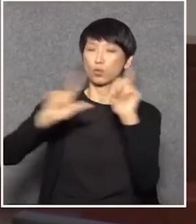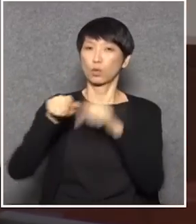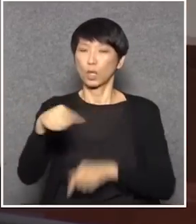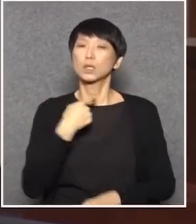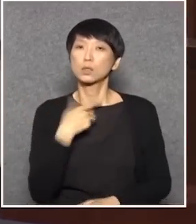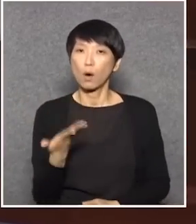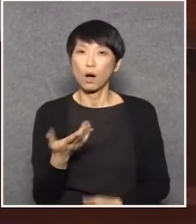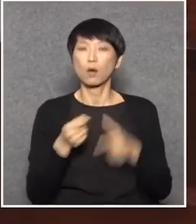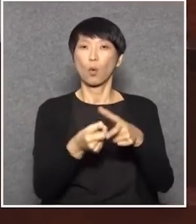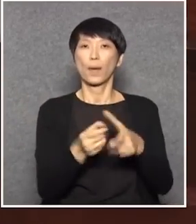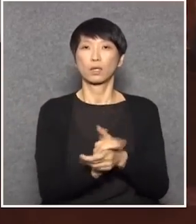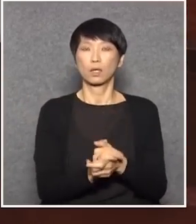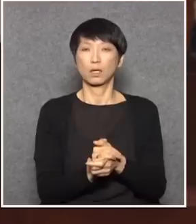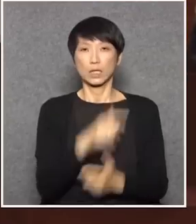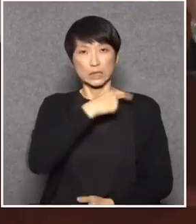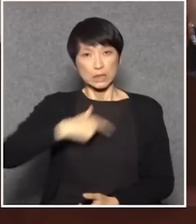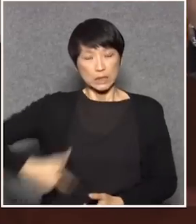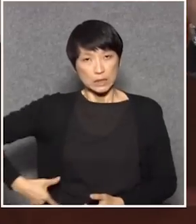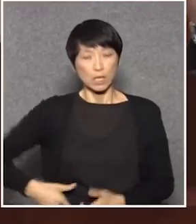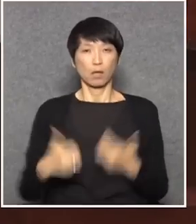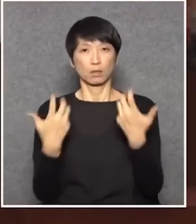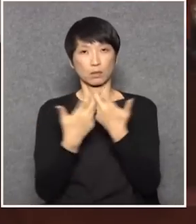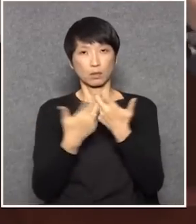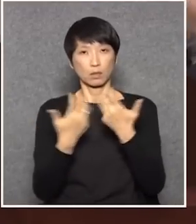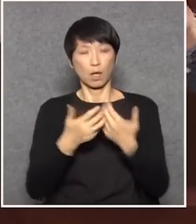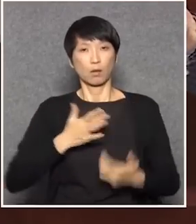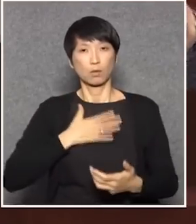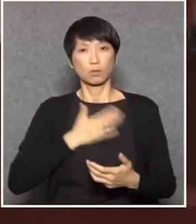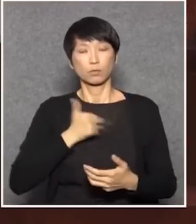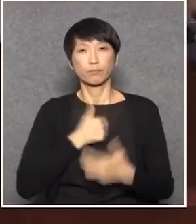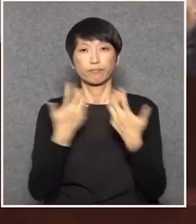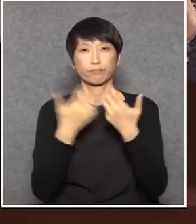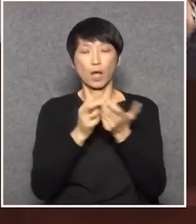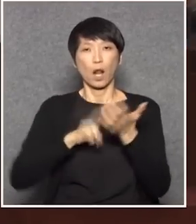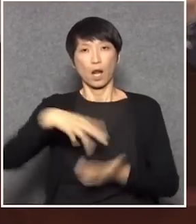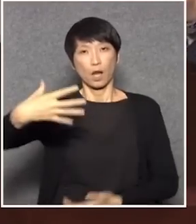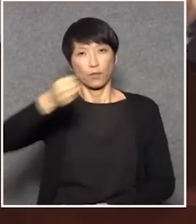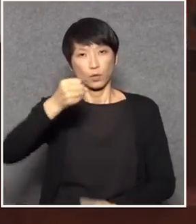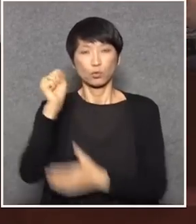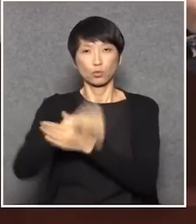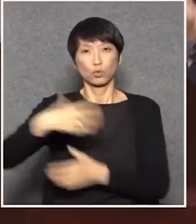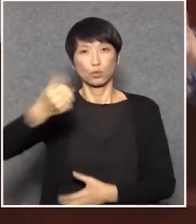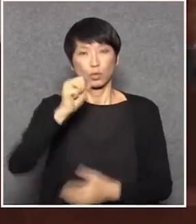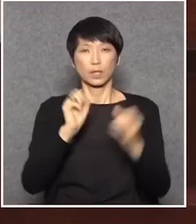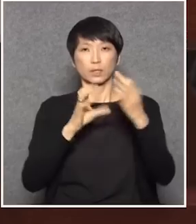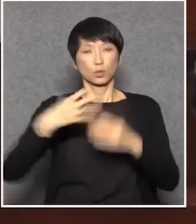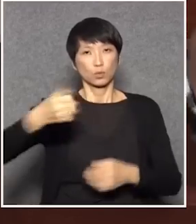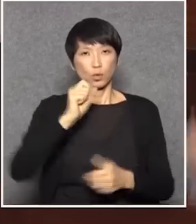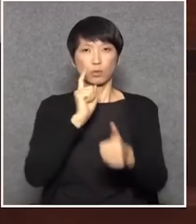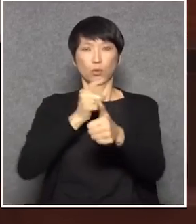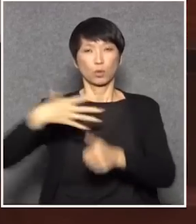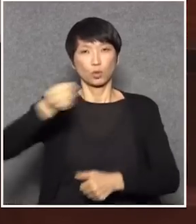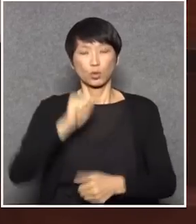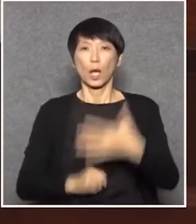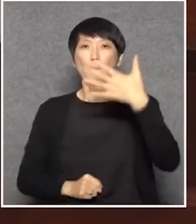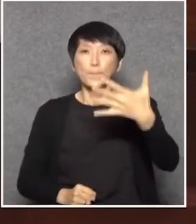議員即使預算權立法權同意權質詢權彈劾權有五個權